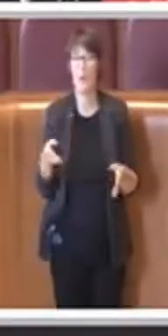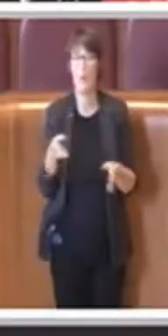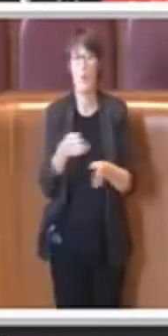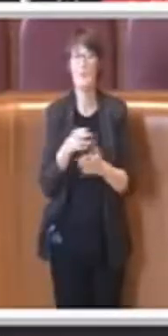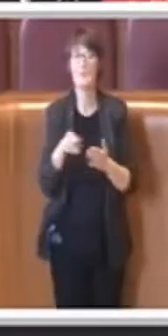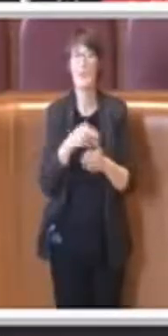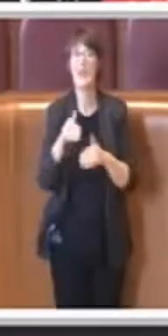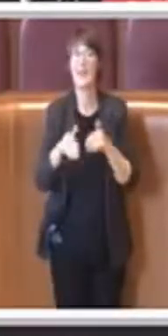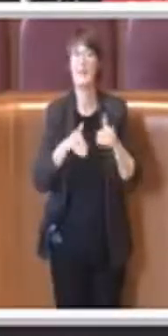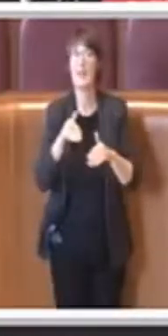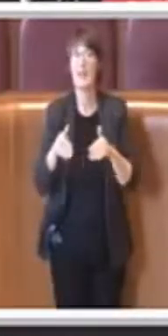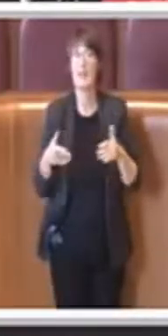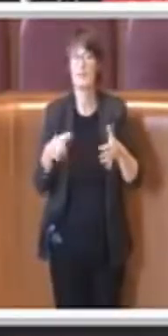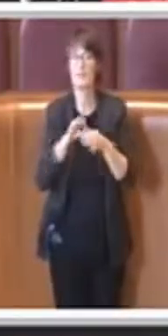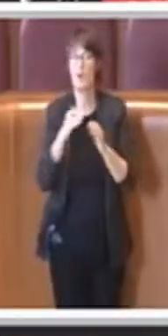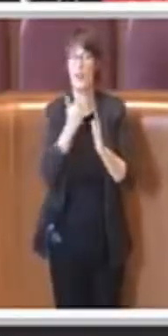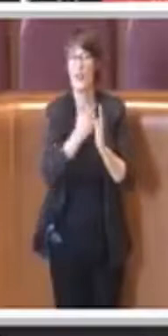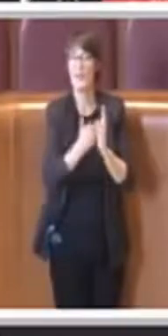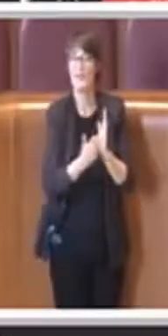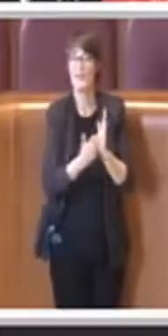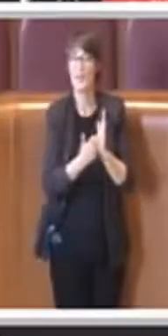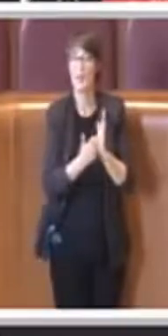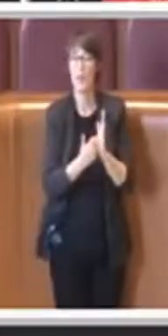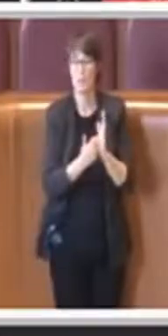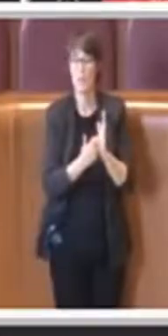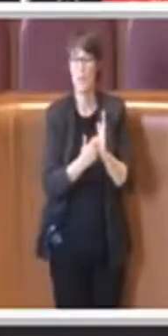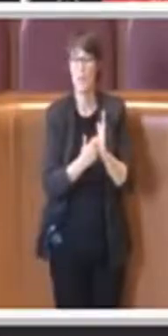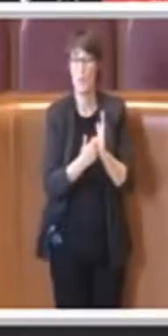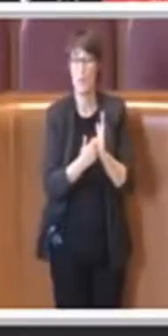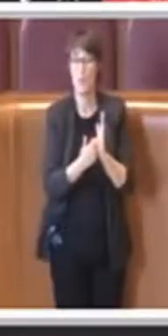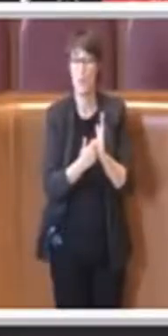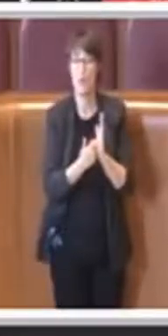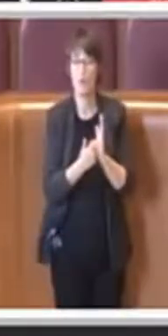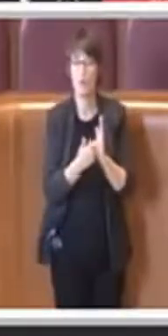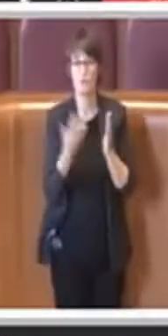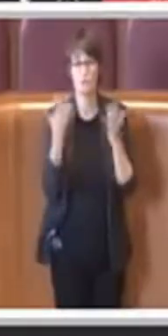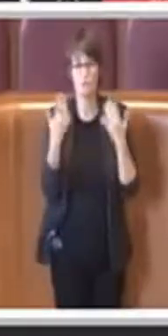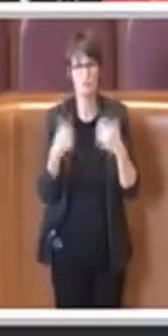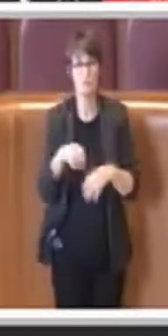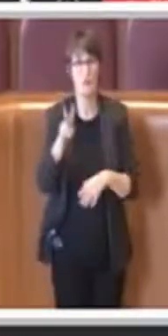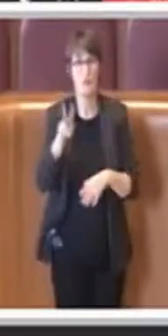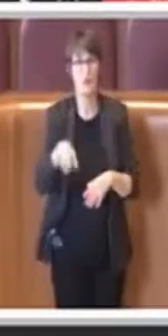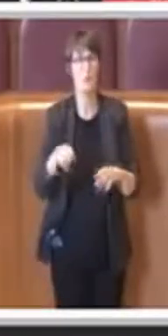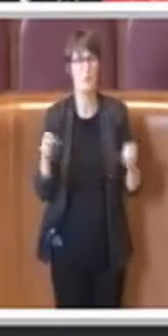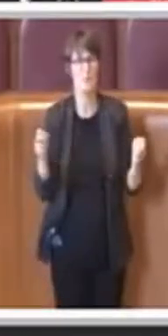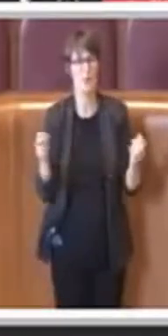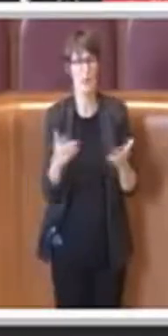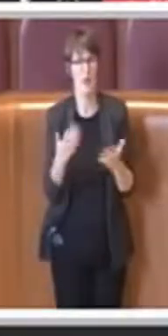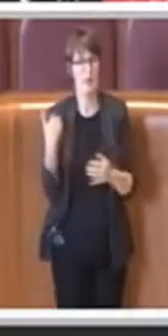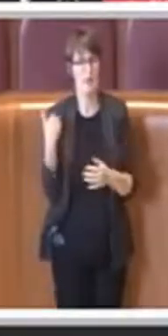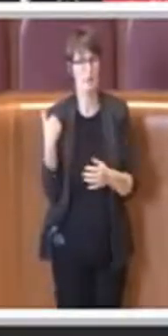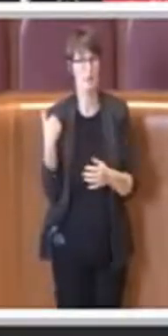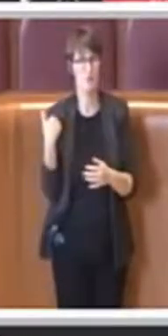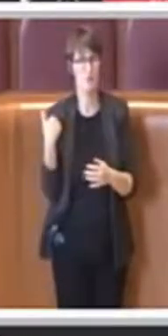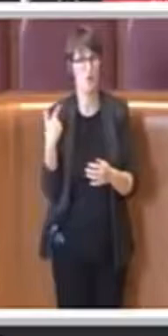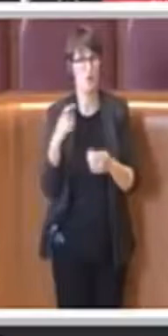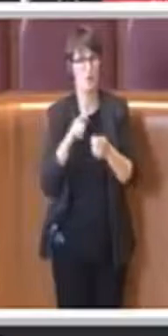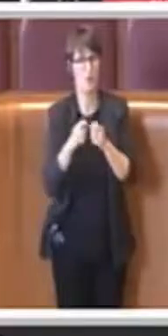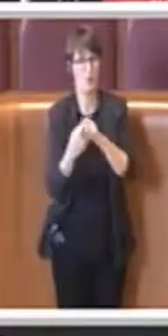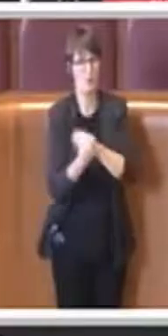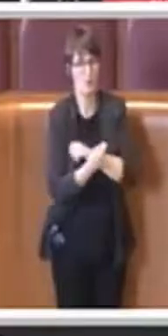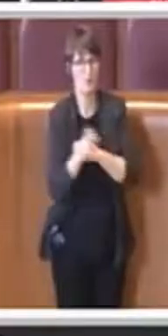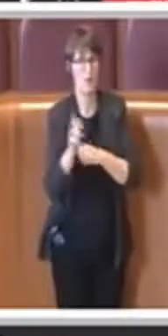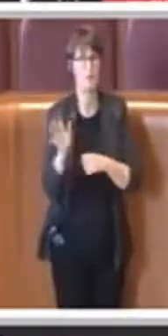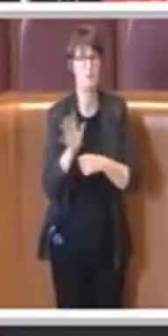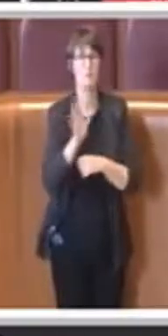state oggetto di un intervento nel 2018 che ne ha abolito il quorum